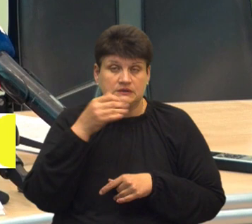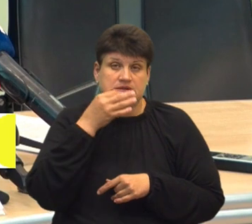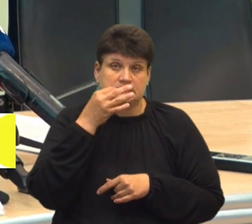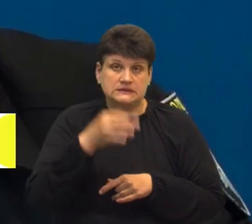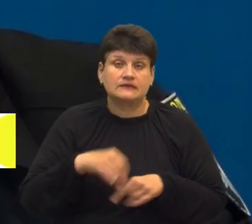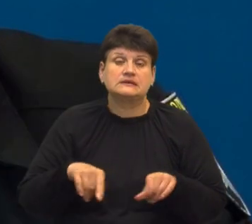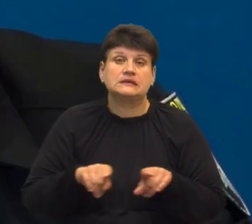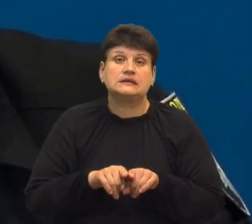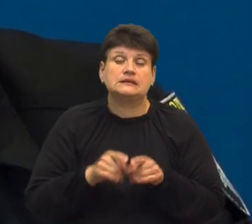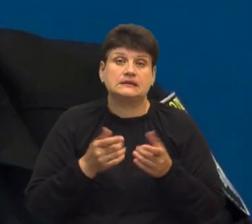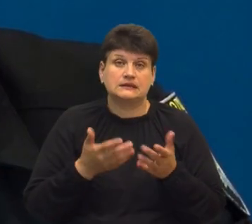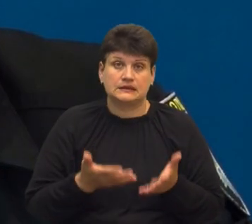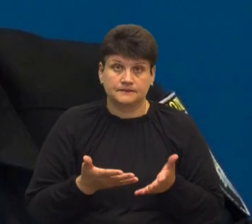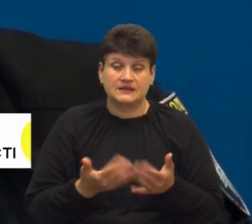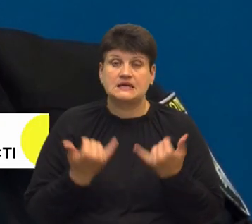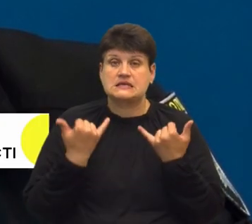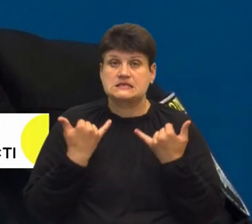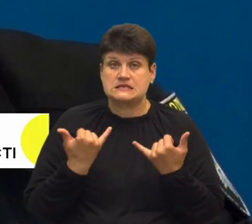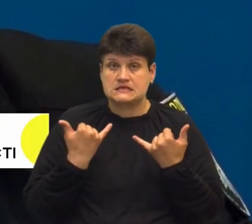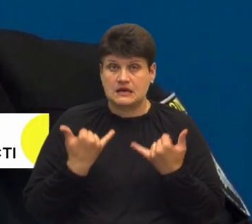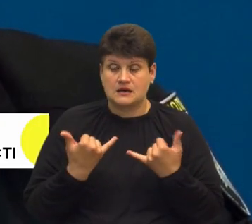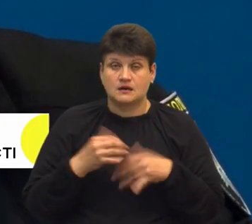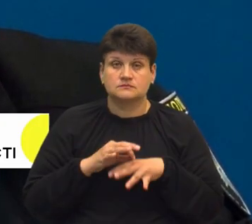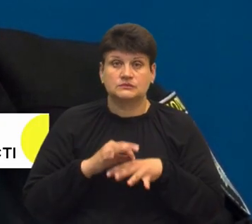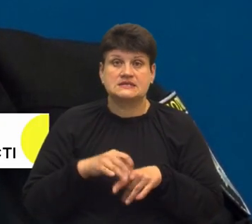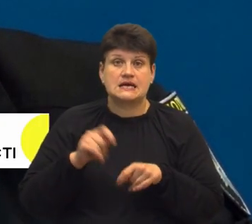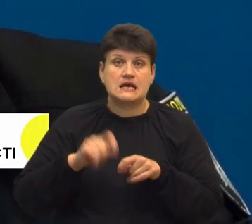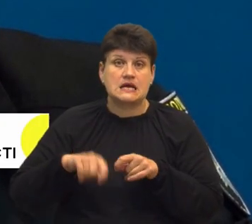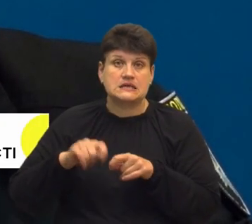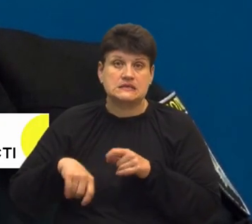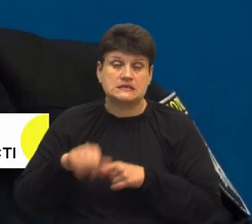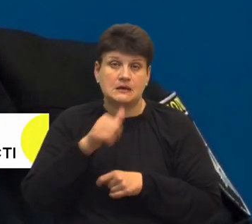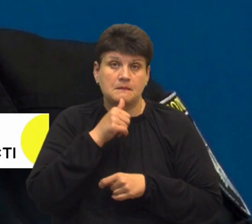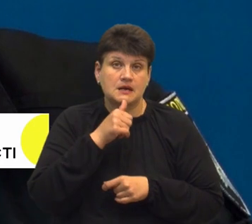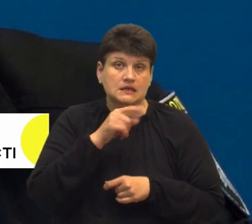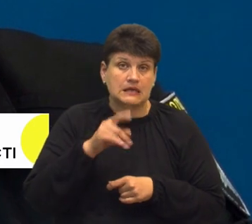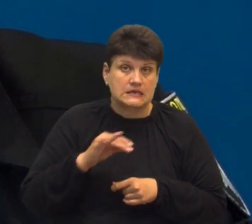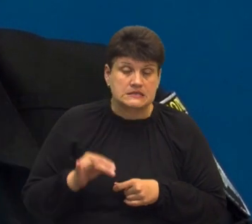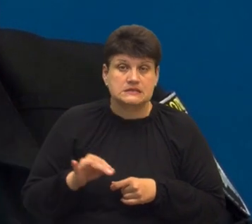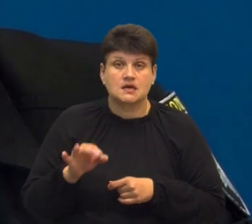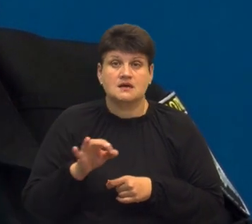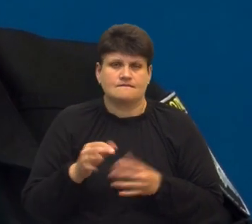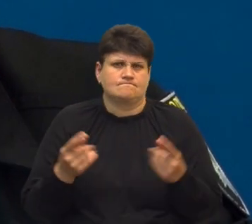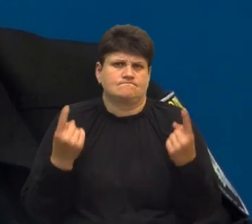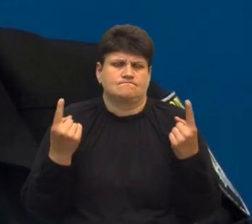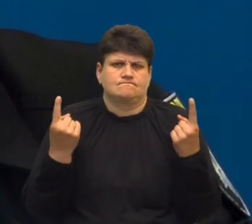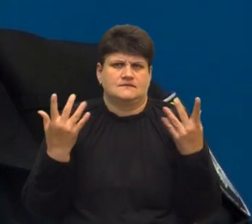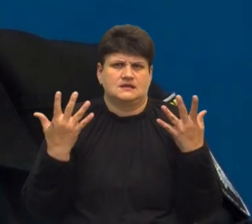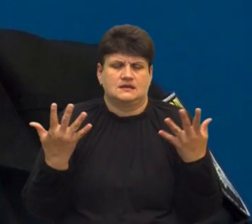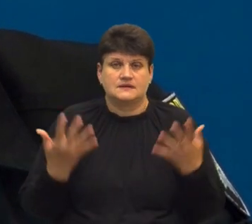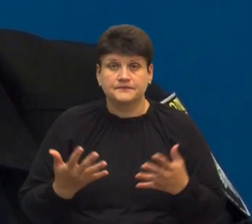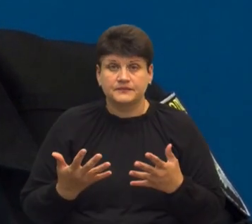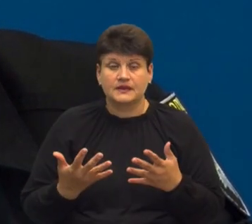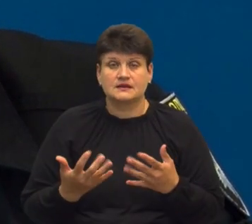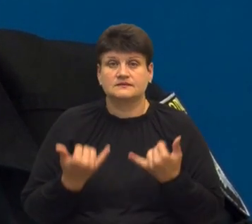каже так. Зараз проходять експертизи досить масштабні. Ці експертизи не можуть